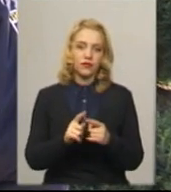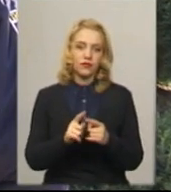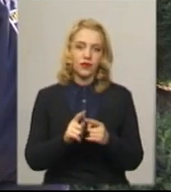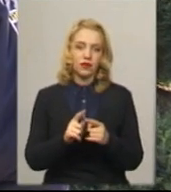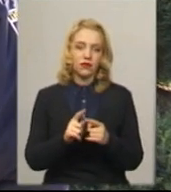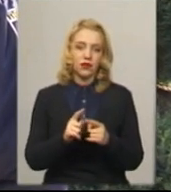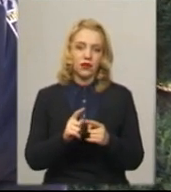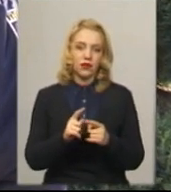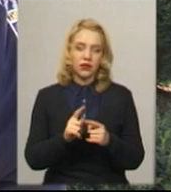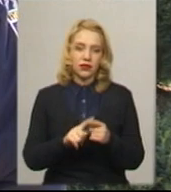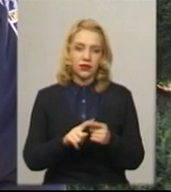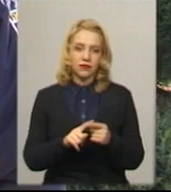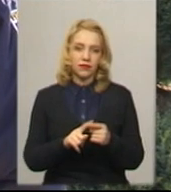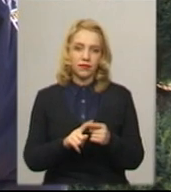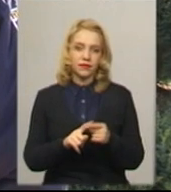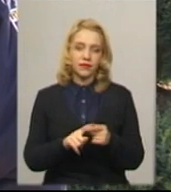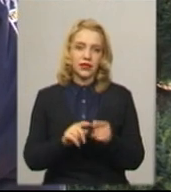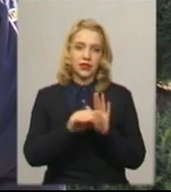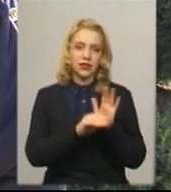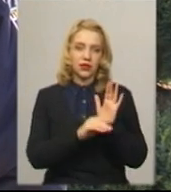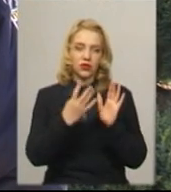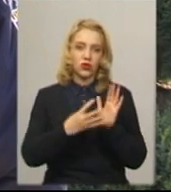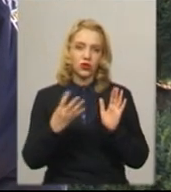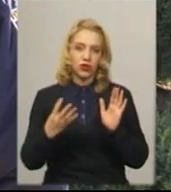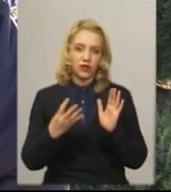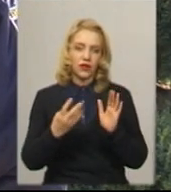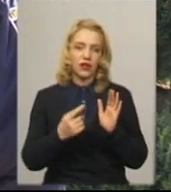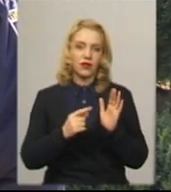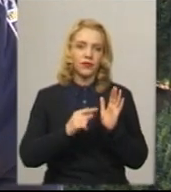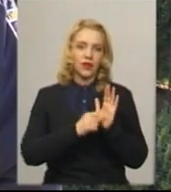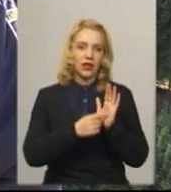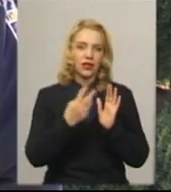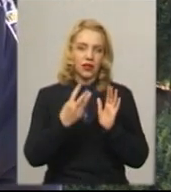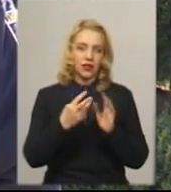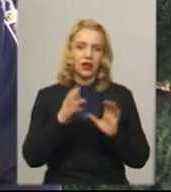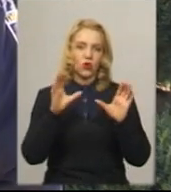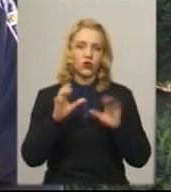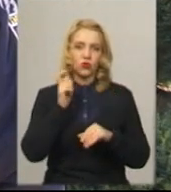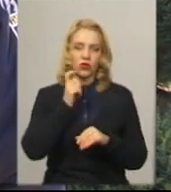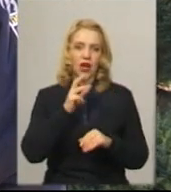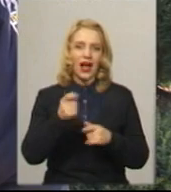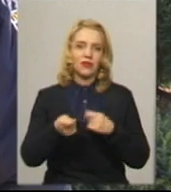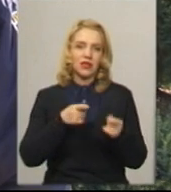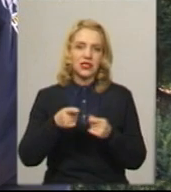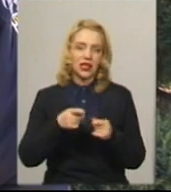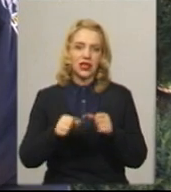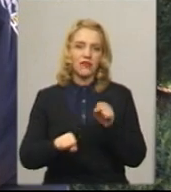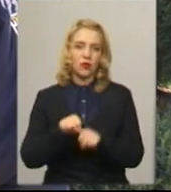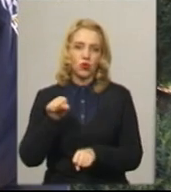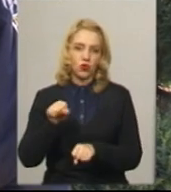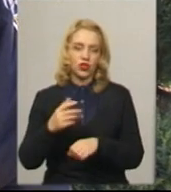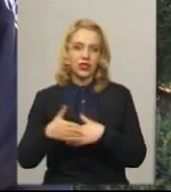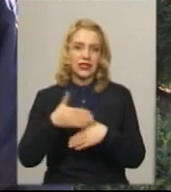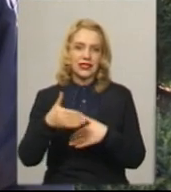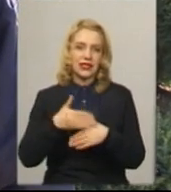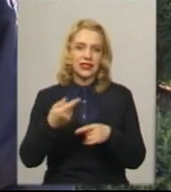На сьогоднішній день це стаття 44 зі значком 3 Кодексу України про адміністративні правопорушення. І санкція